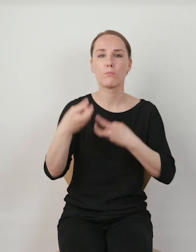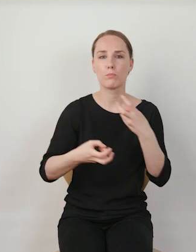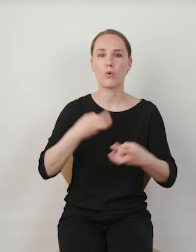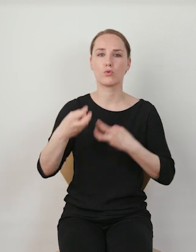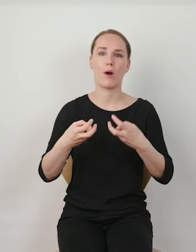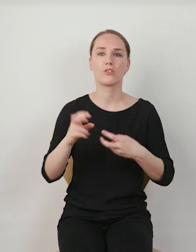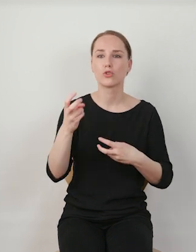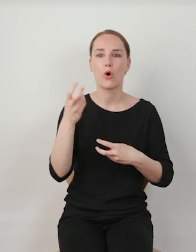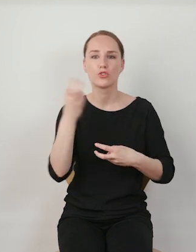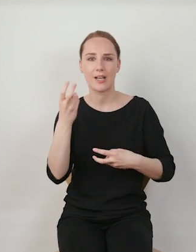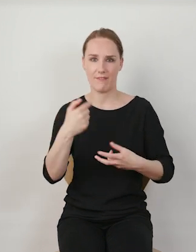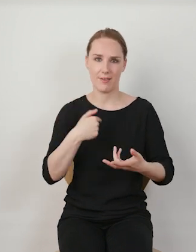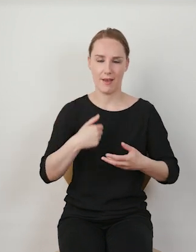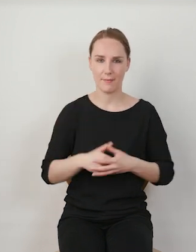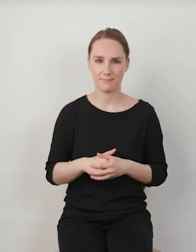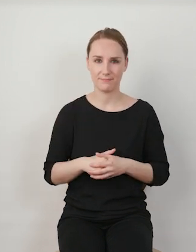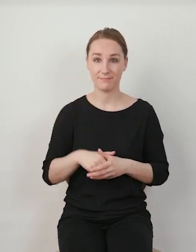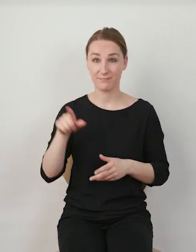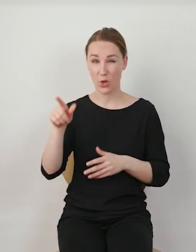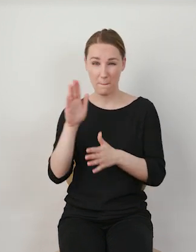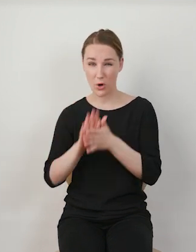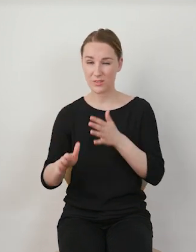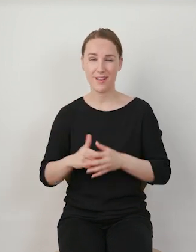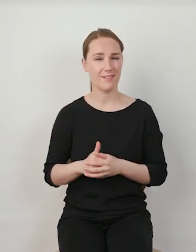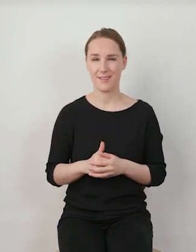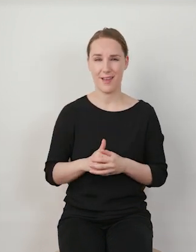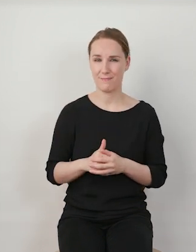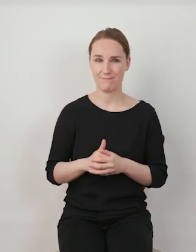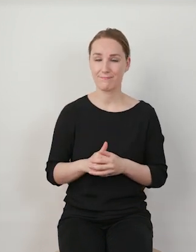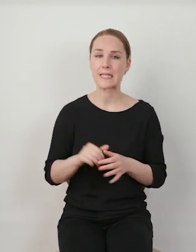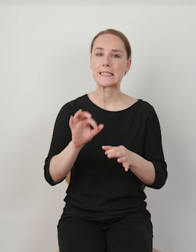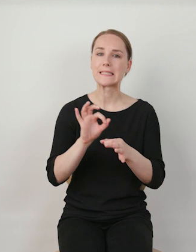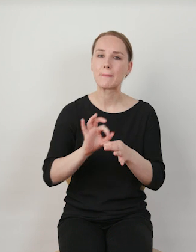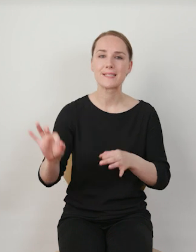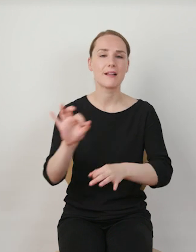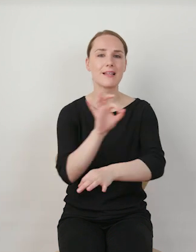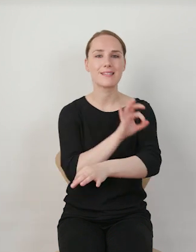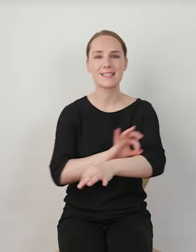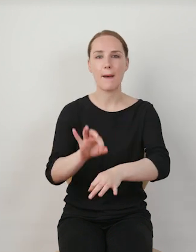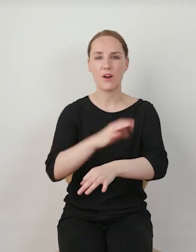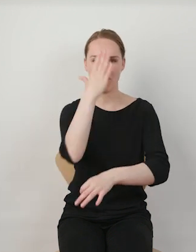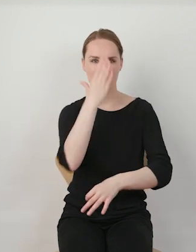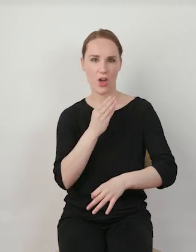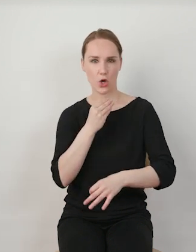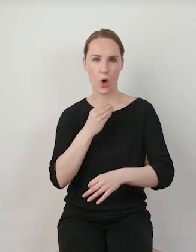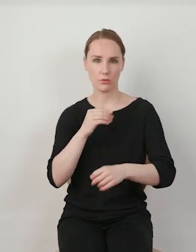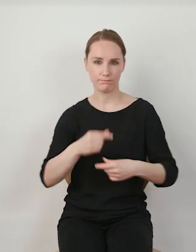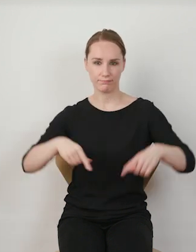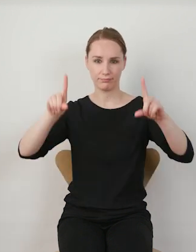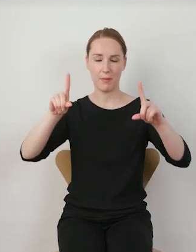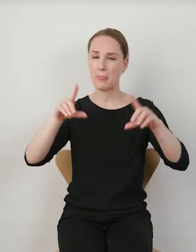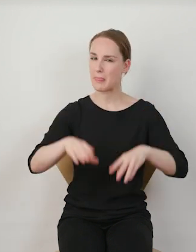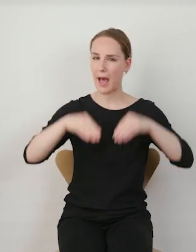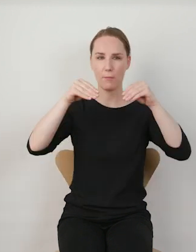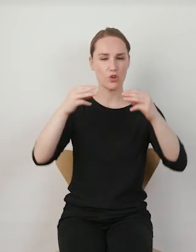konta, które nas interesuje. Ale to nie jest takie proste, dlatego że interfejs zaprojektowany jest w taki sposób, że na pierwszym